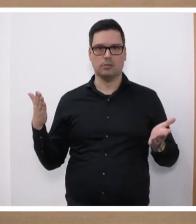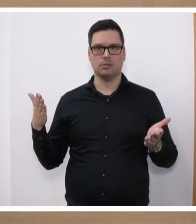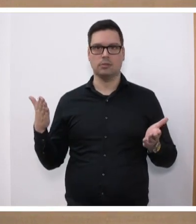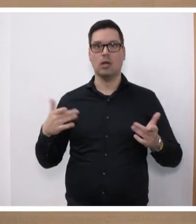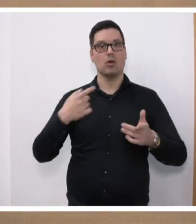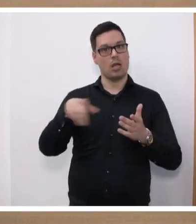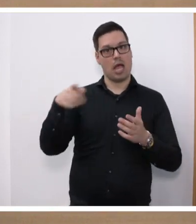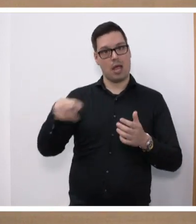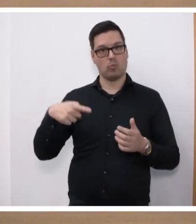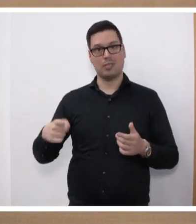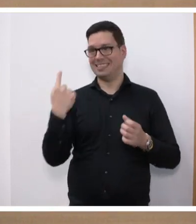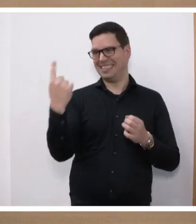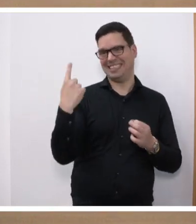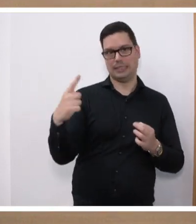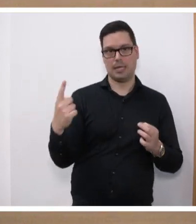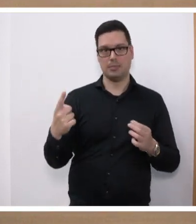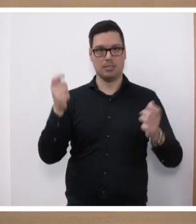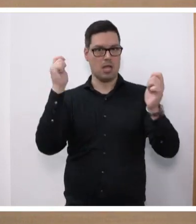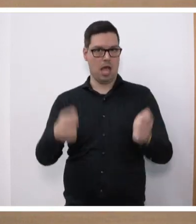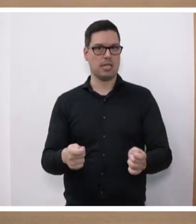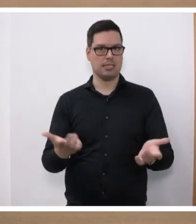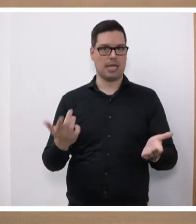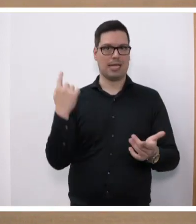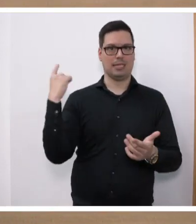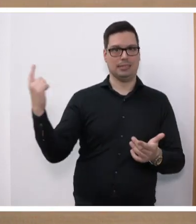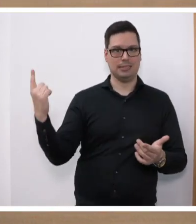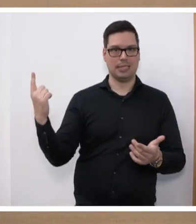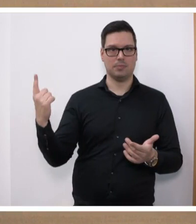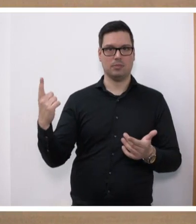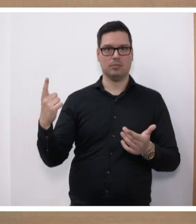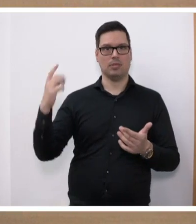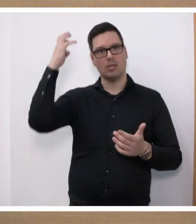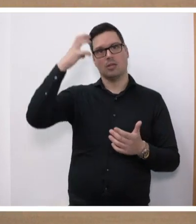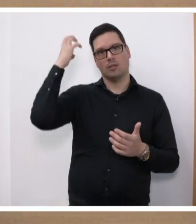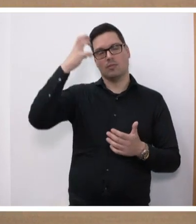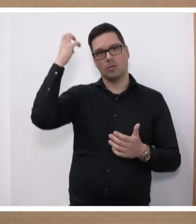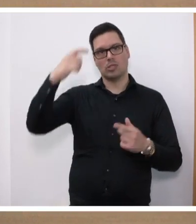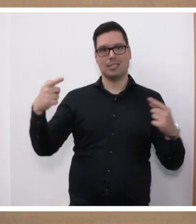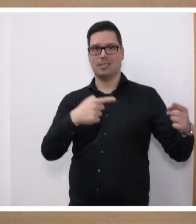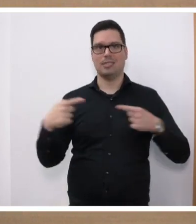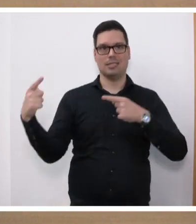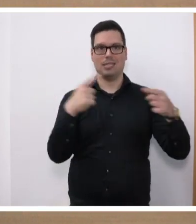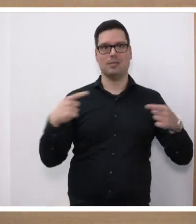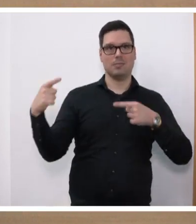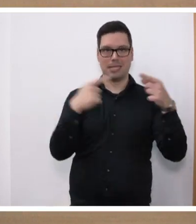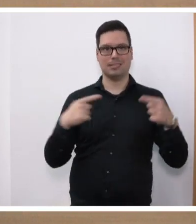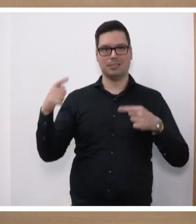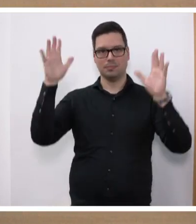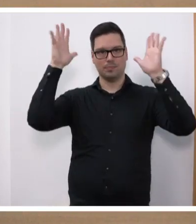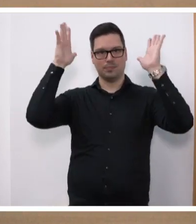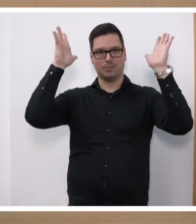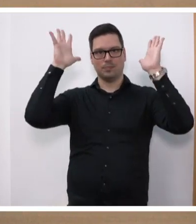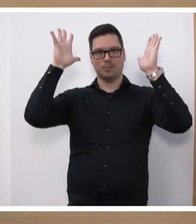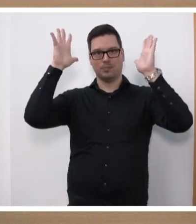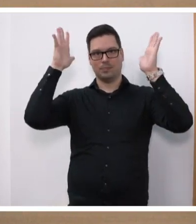Abgeordnete, die eigenständig ihre Anträge schreiben und ihre Vorstellungen in Debatten einbringen. Und das ist auch gut so, wenn das nicht nur